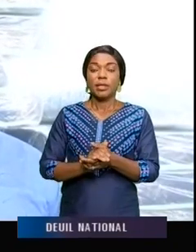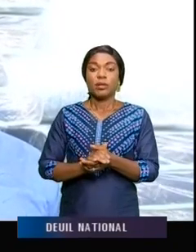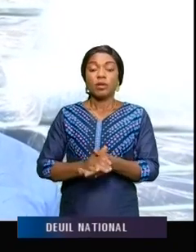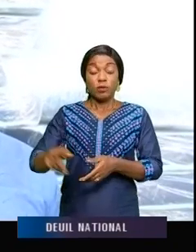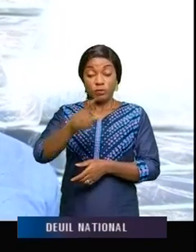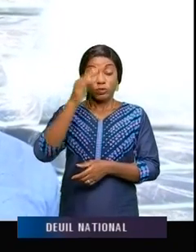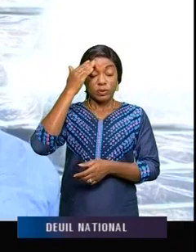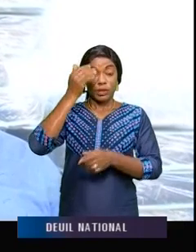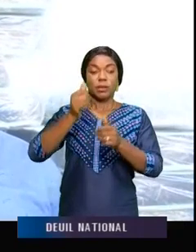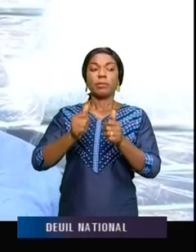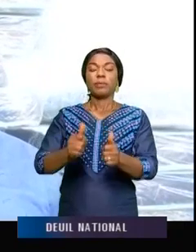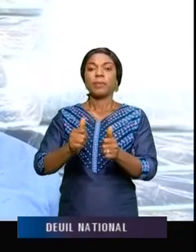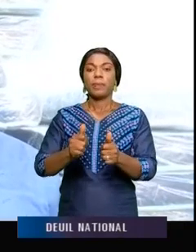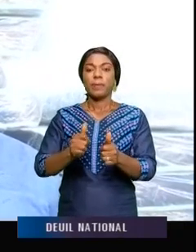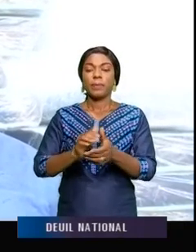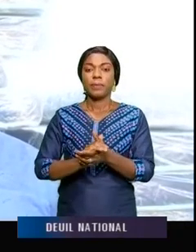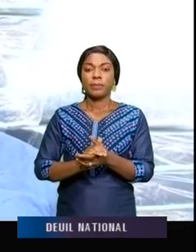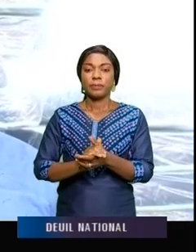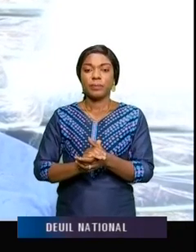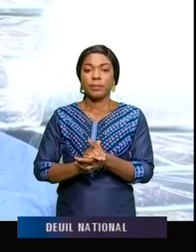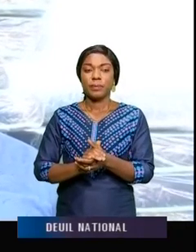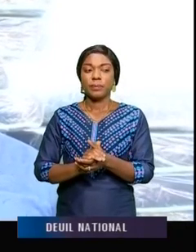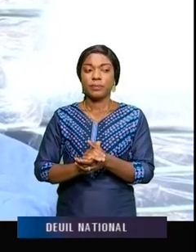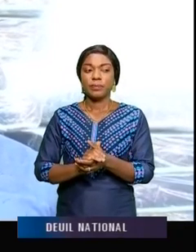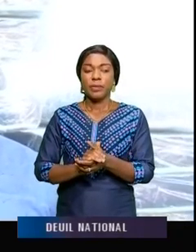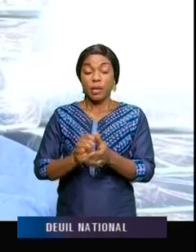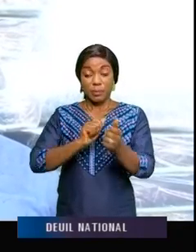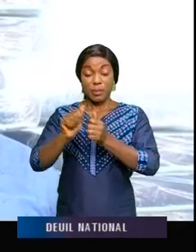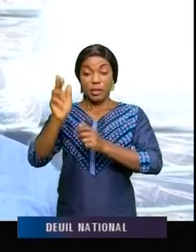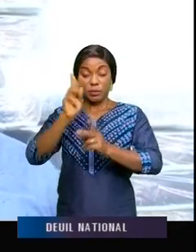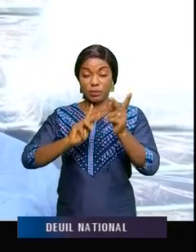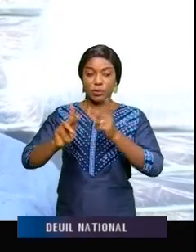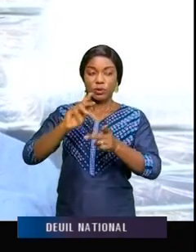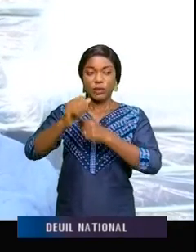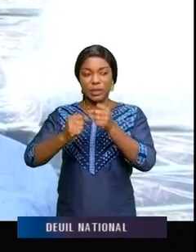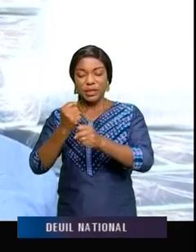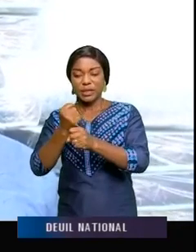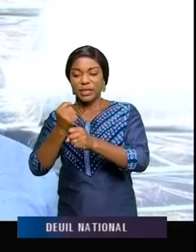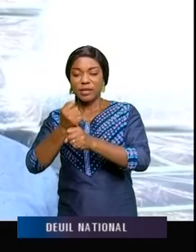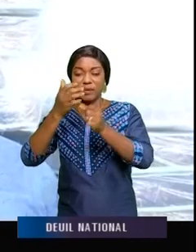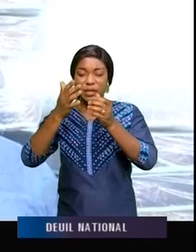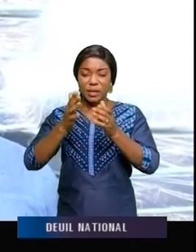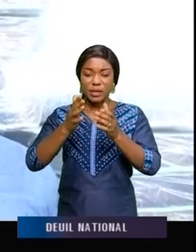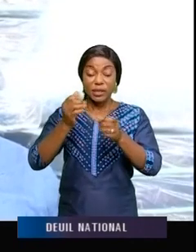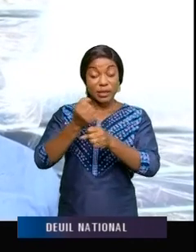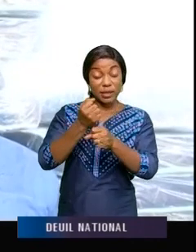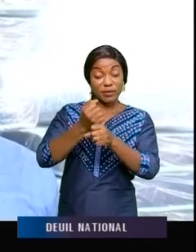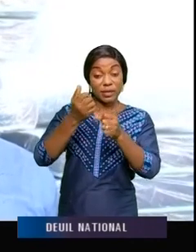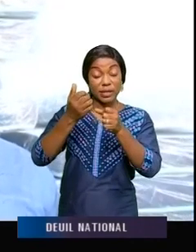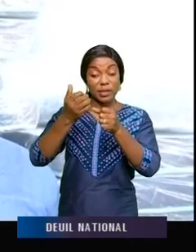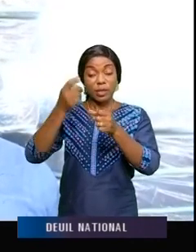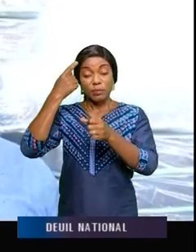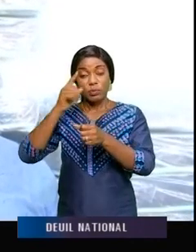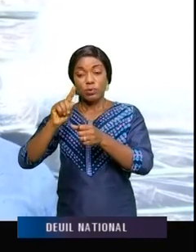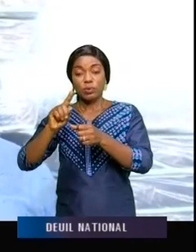savez, il n'est pas à cacher. Les conditions de travail des médecins dans la province, d'ici, les basiles, les